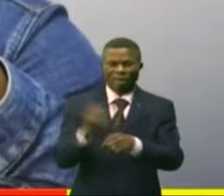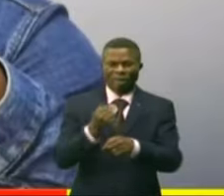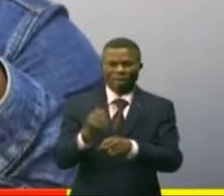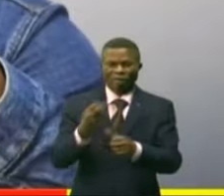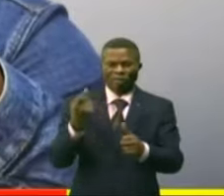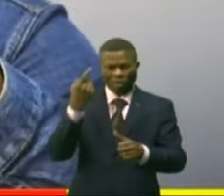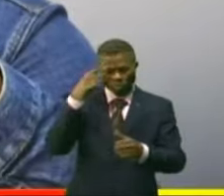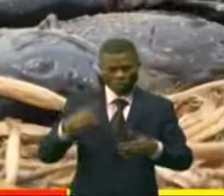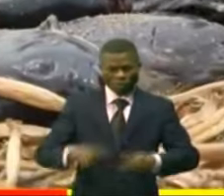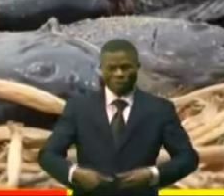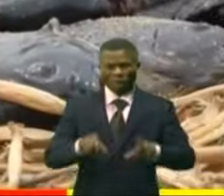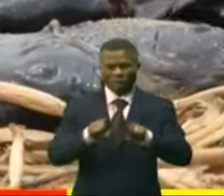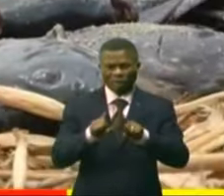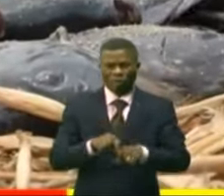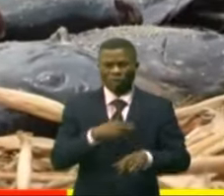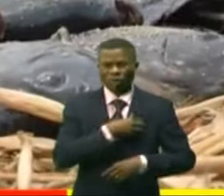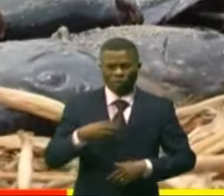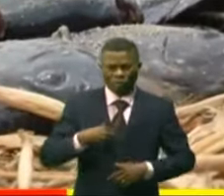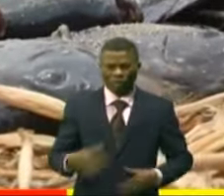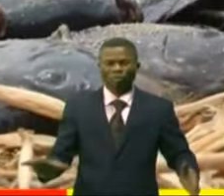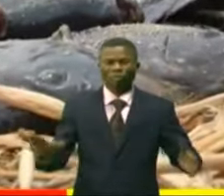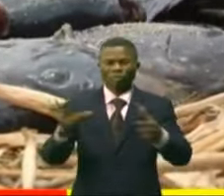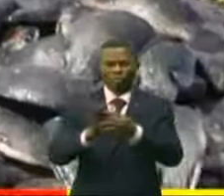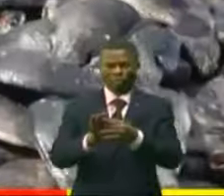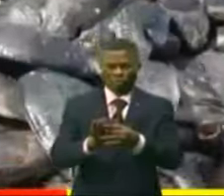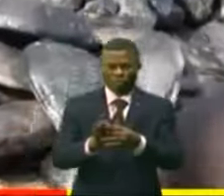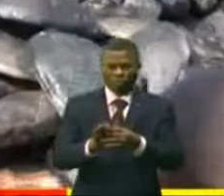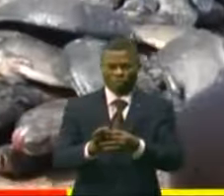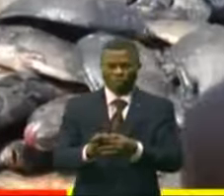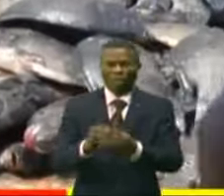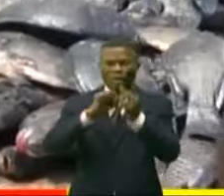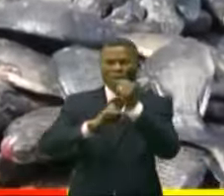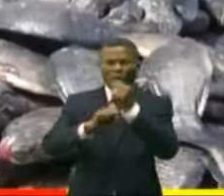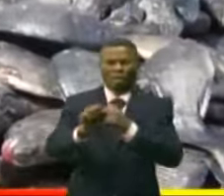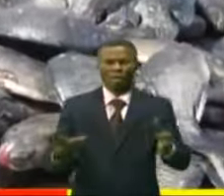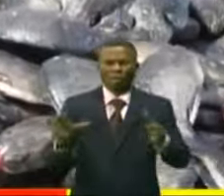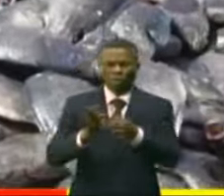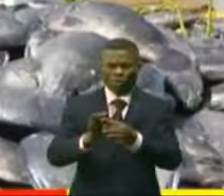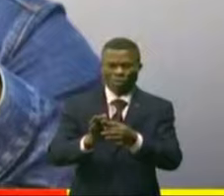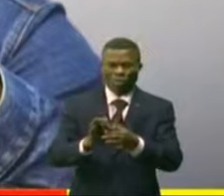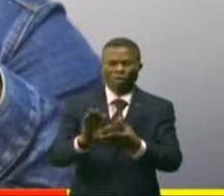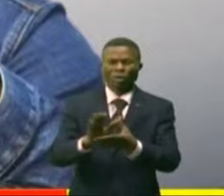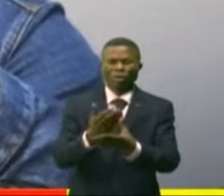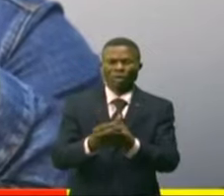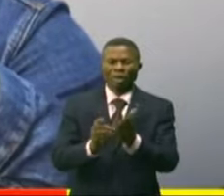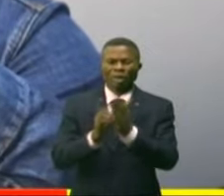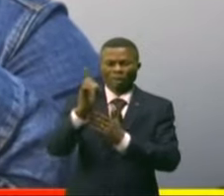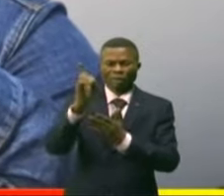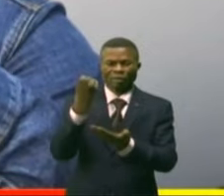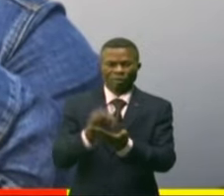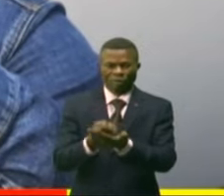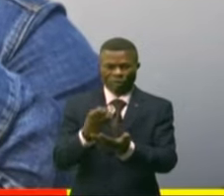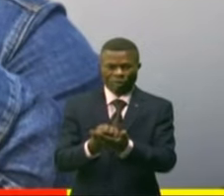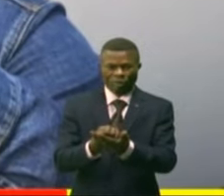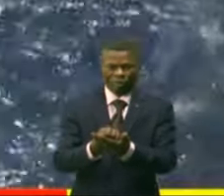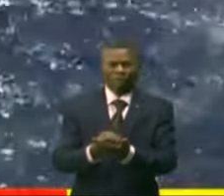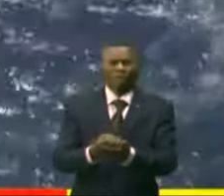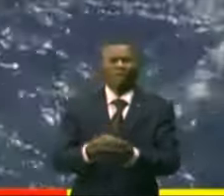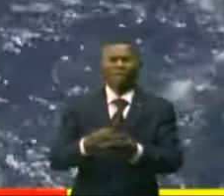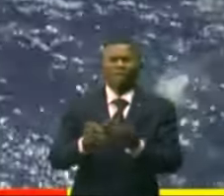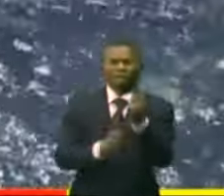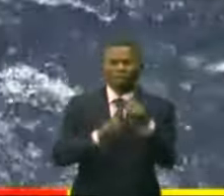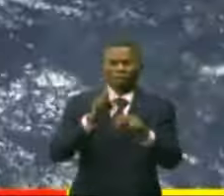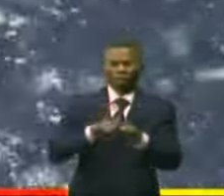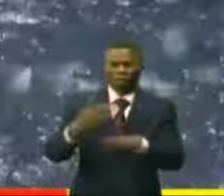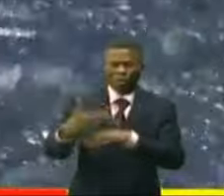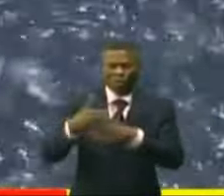jeunes et les femmes, la cohésion ou la promotion de la cohésion sociale et le relèvement économique des communautés riveraines. Dix